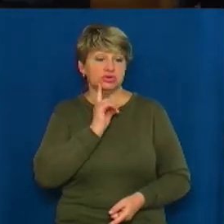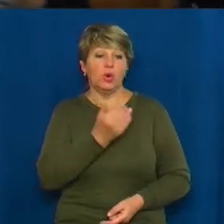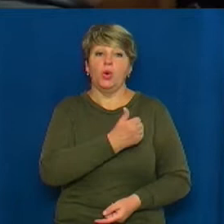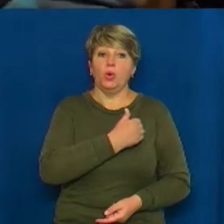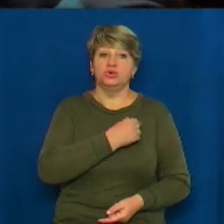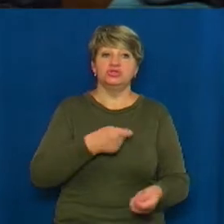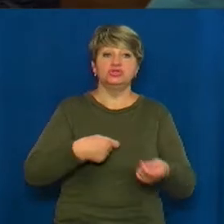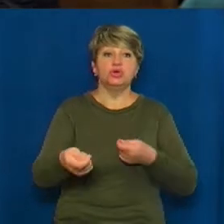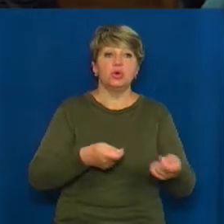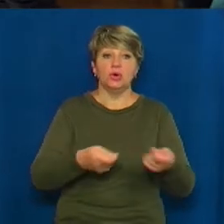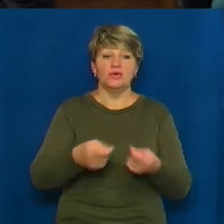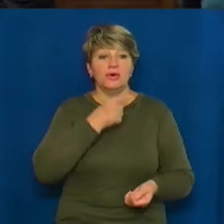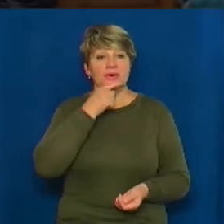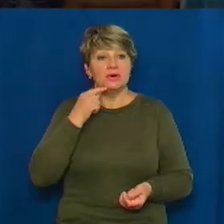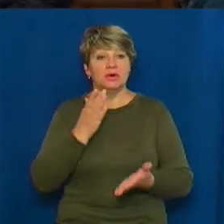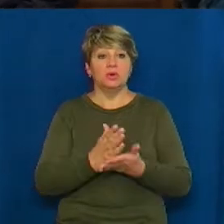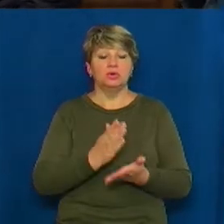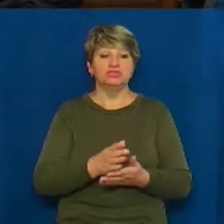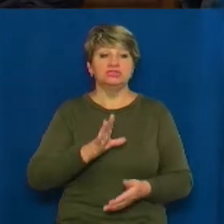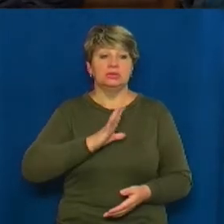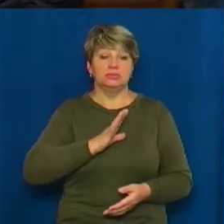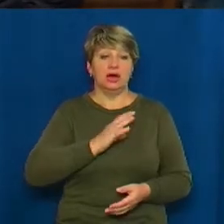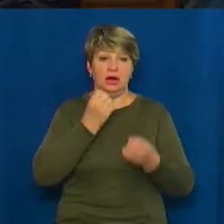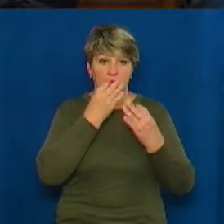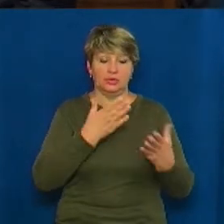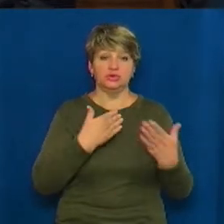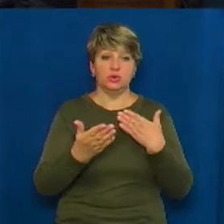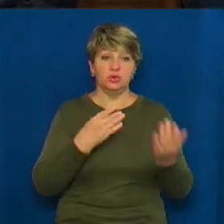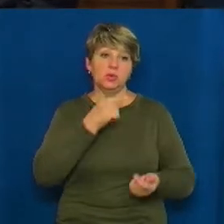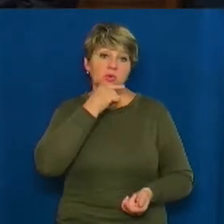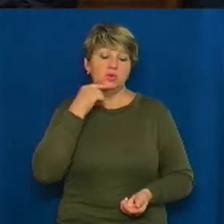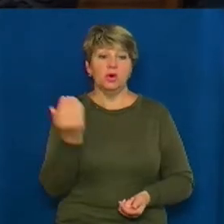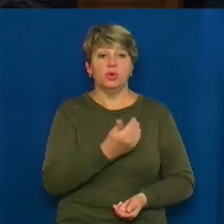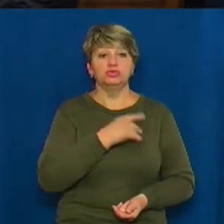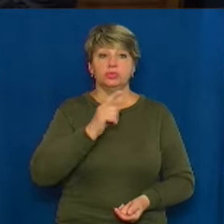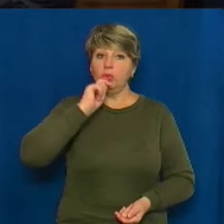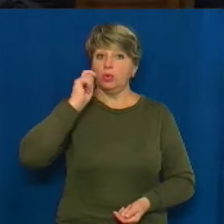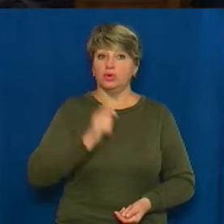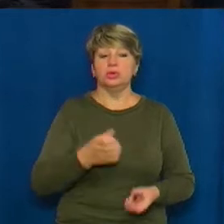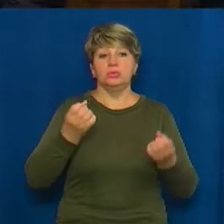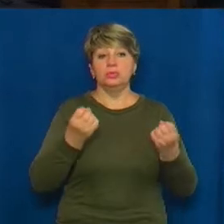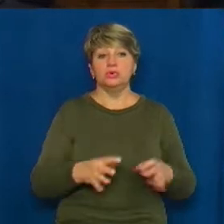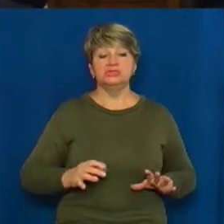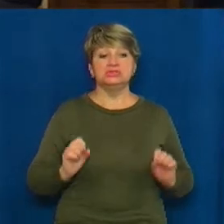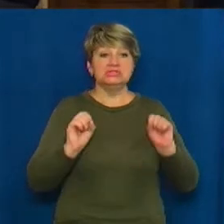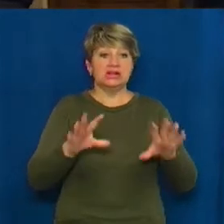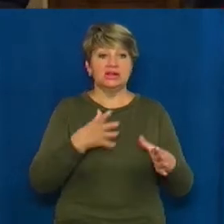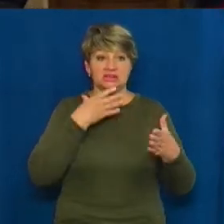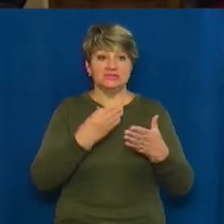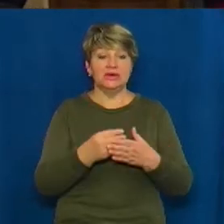торгувати з Росією, і хочеться мати певні відносини з Росією. Вони хочуть, щоб Україна просто здала свої національні інтереси